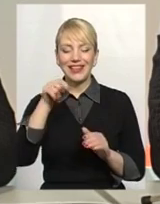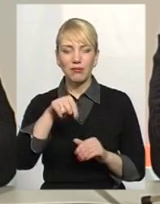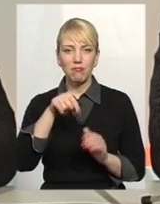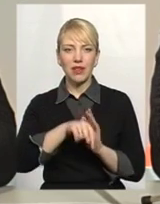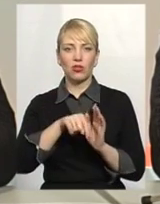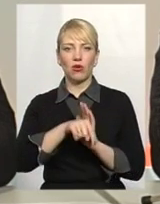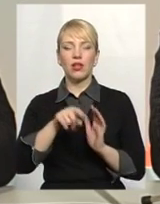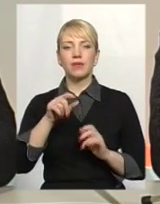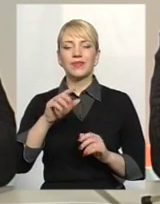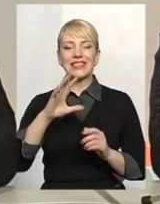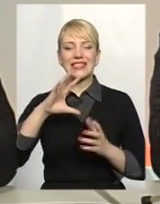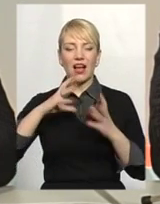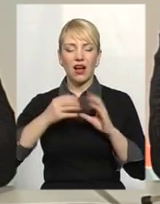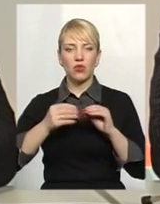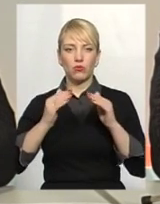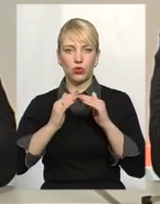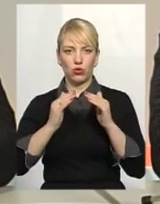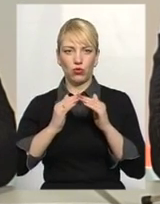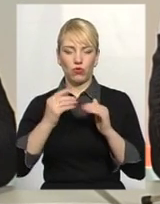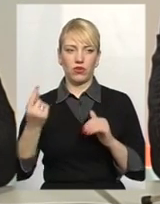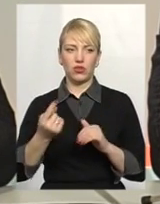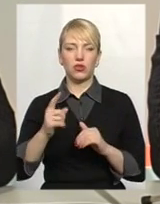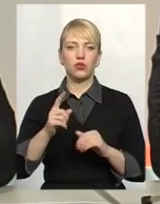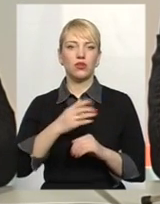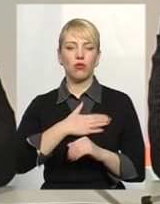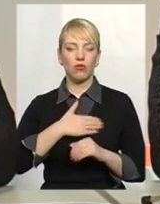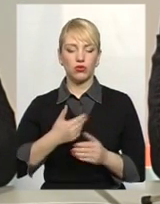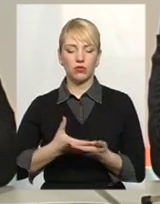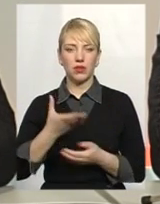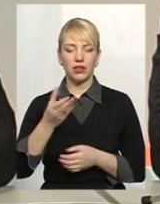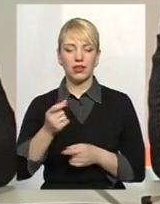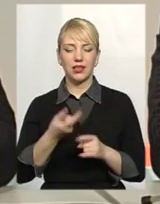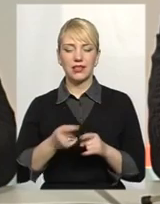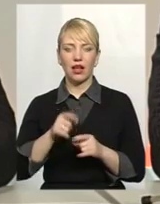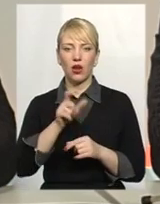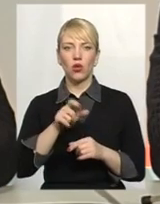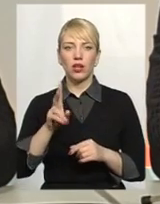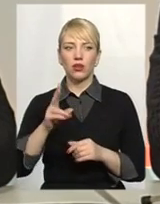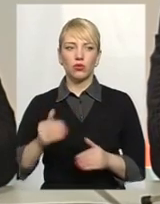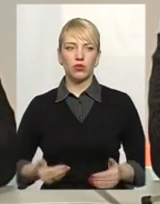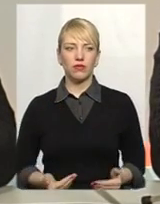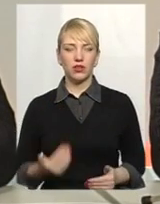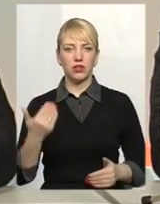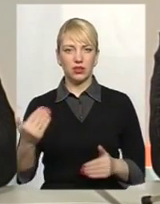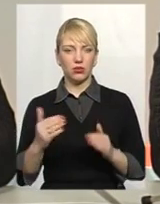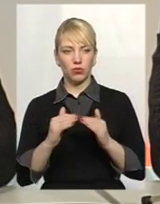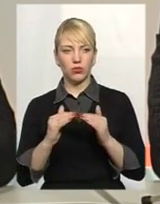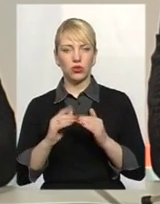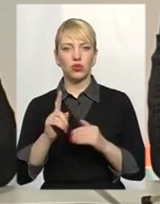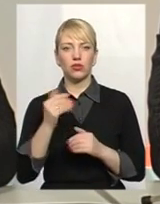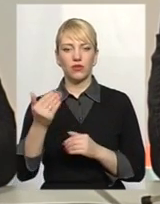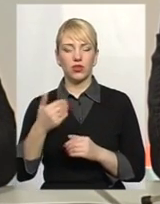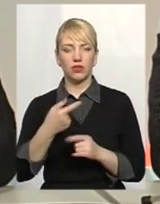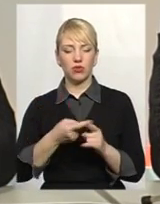лічильники, силаючись на те, що не хотять платити за тих людей, які проживають в їхньому будинку. Що вони під тим